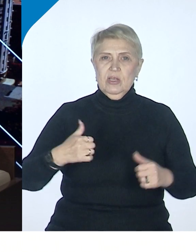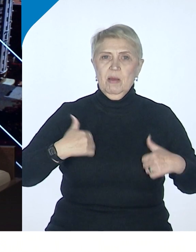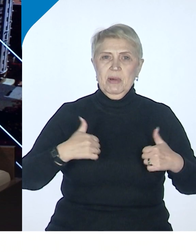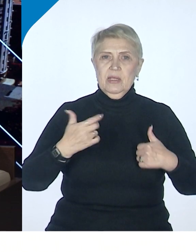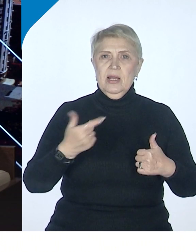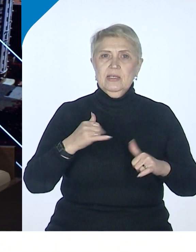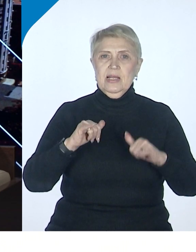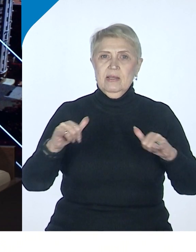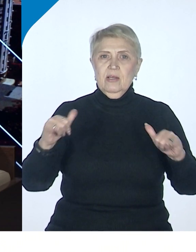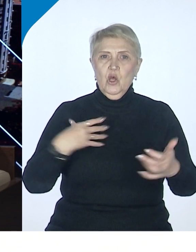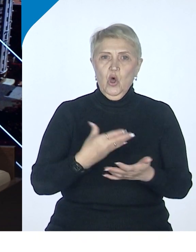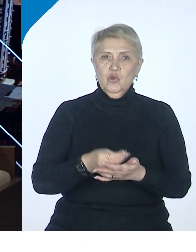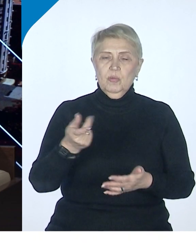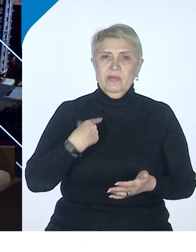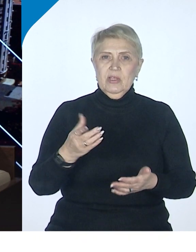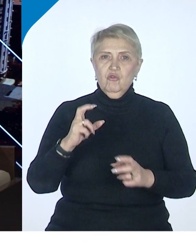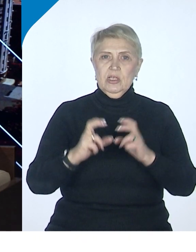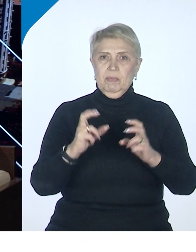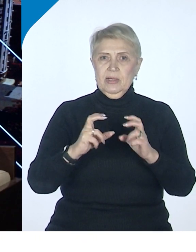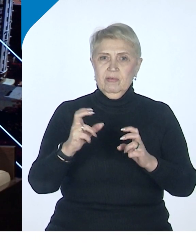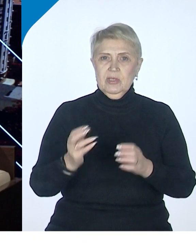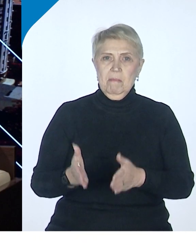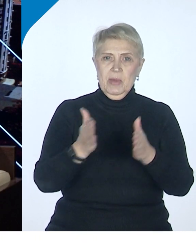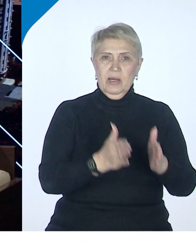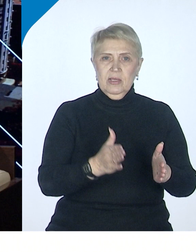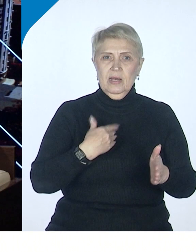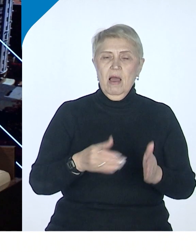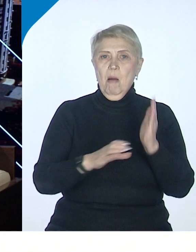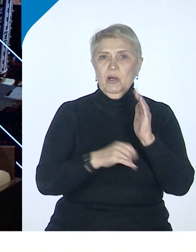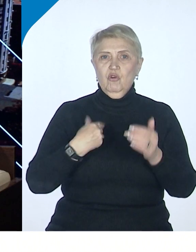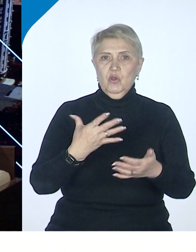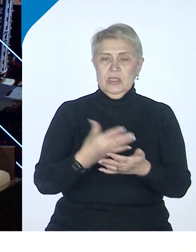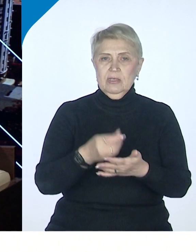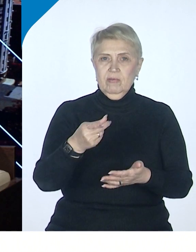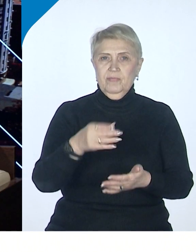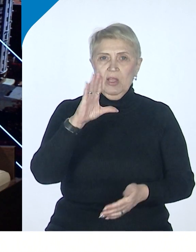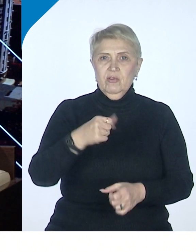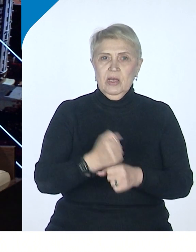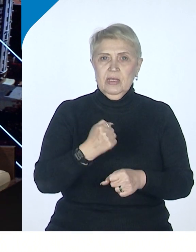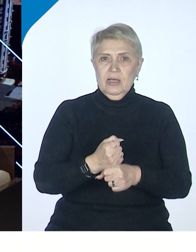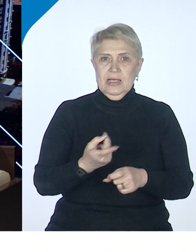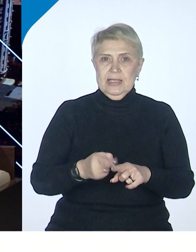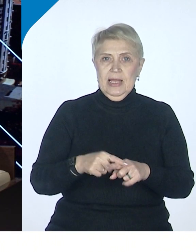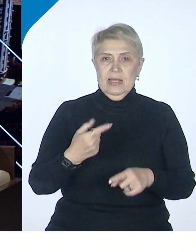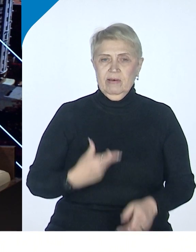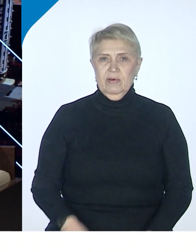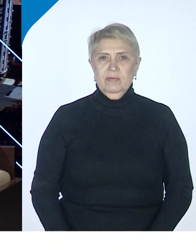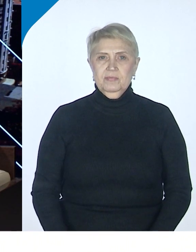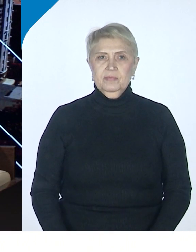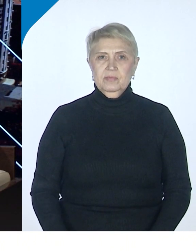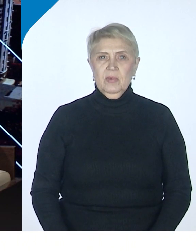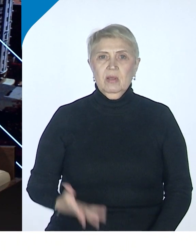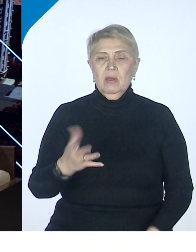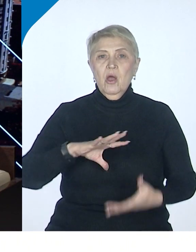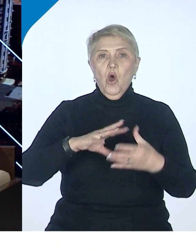производство, на иностранных технологиях потом переходили на свои. Все делалось для этого. Так вот, общий